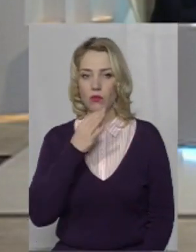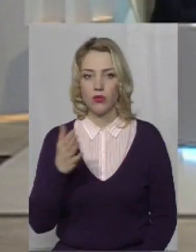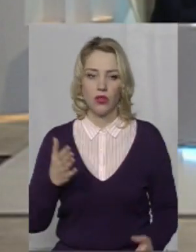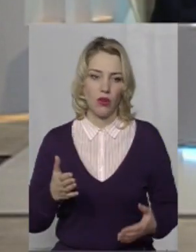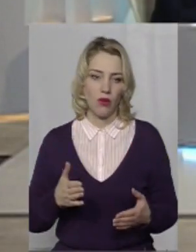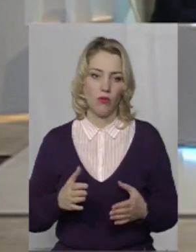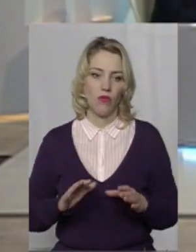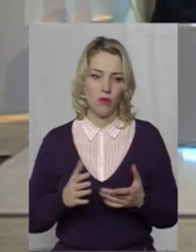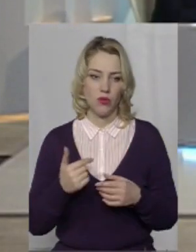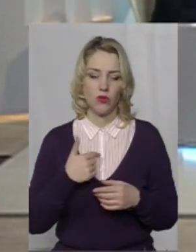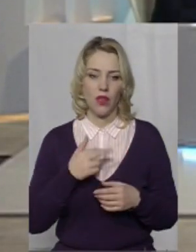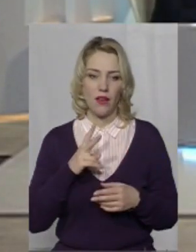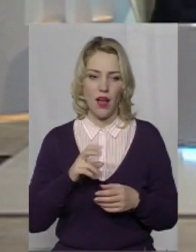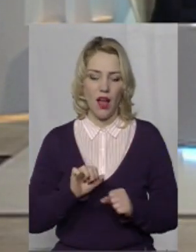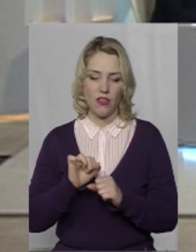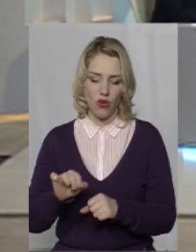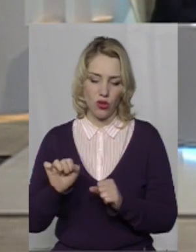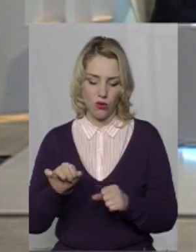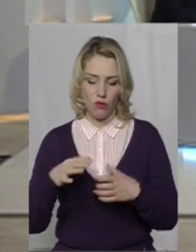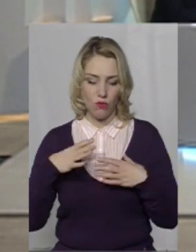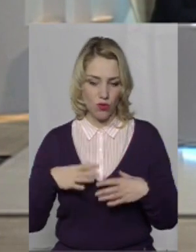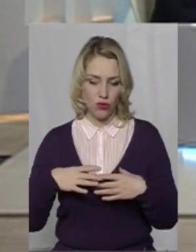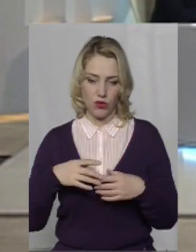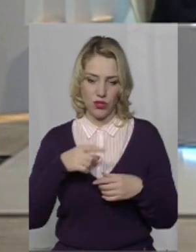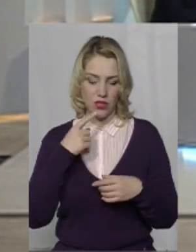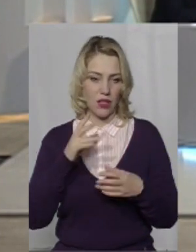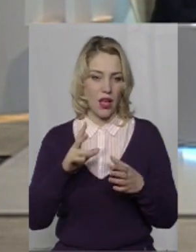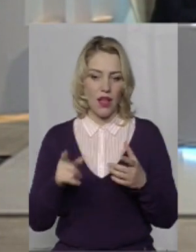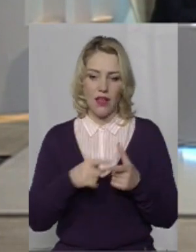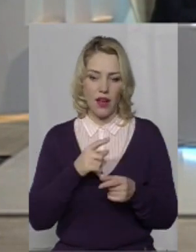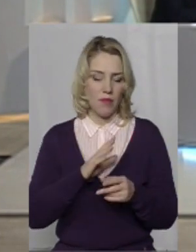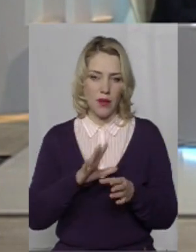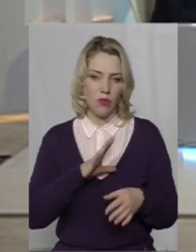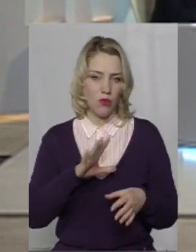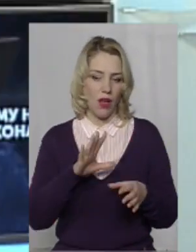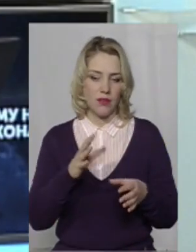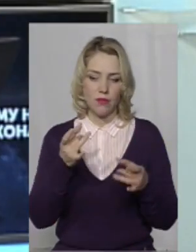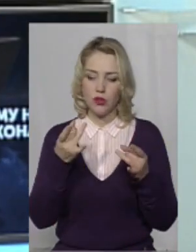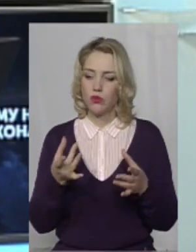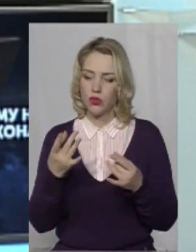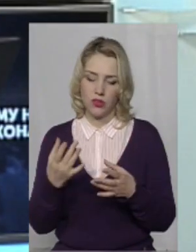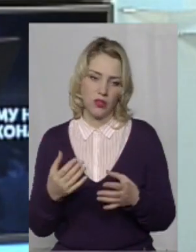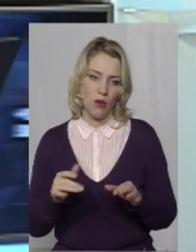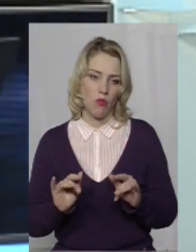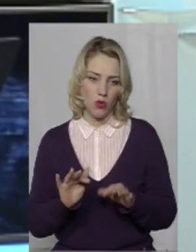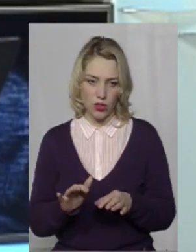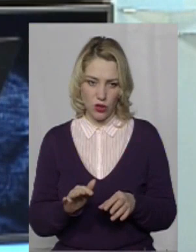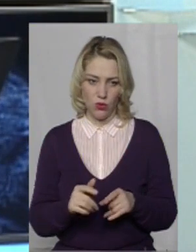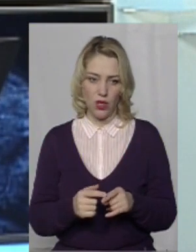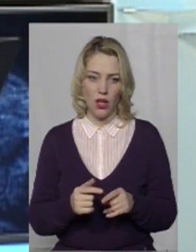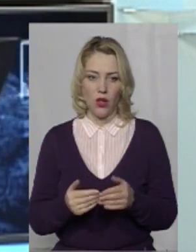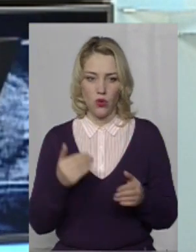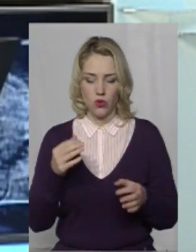Просто як адвокат я мушу це сказати. Яка б то не була спрощена, яка б вона не була проста і просто чудова процедура досудового